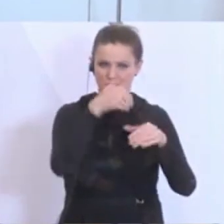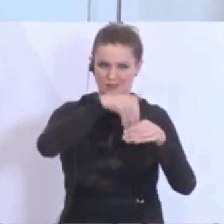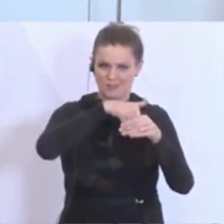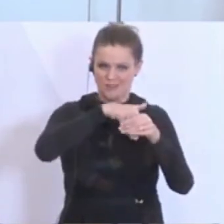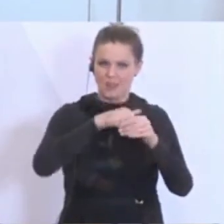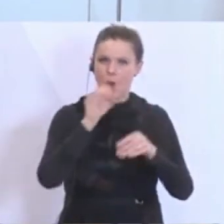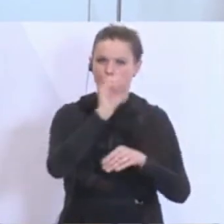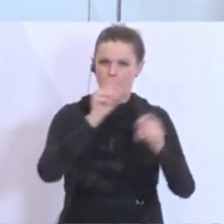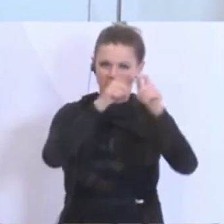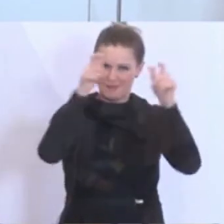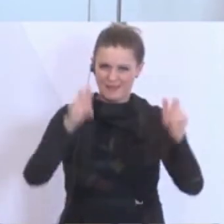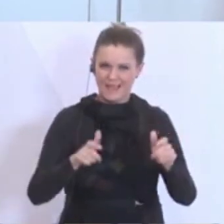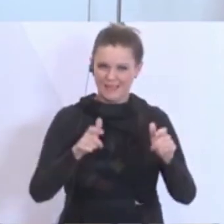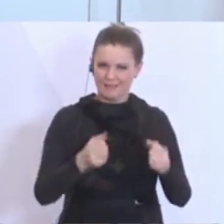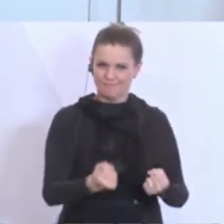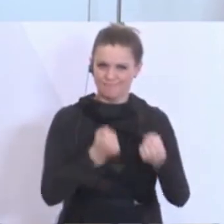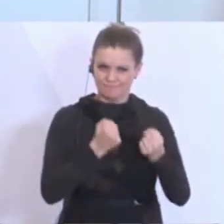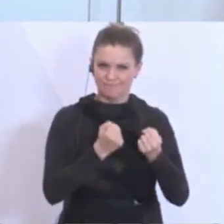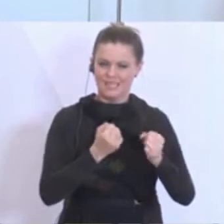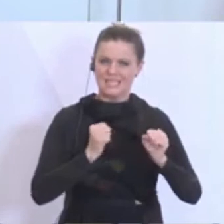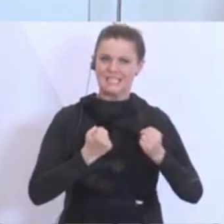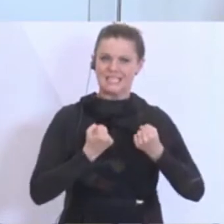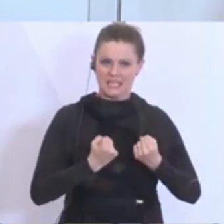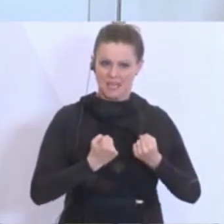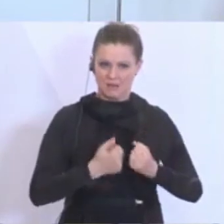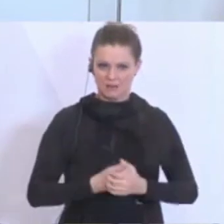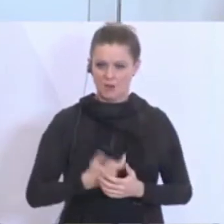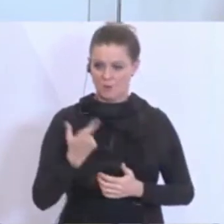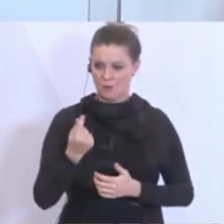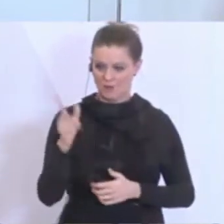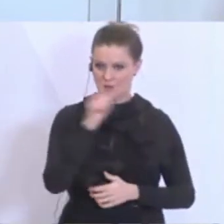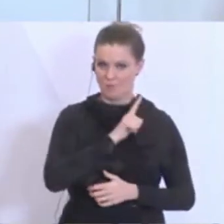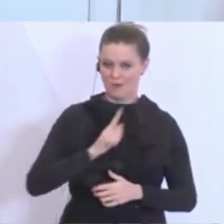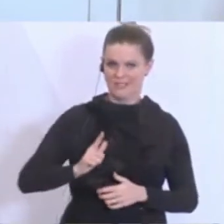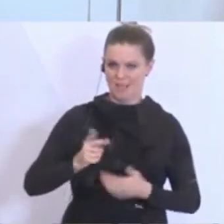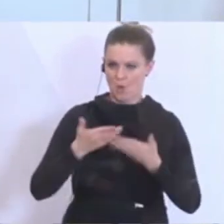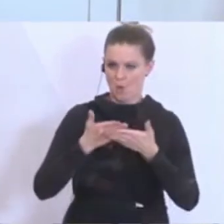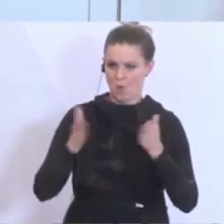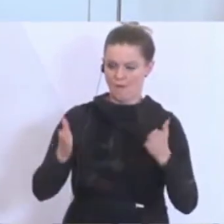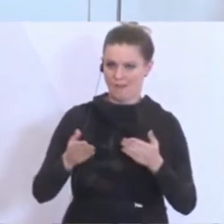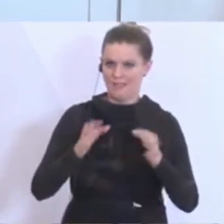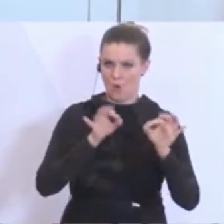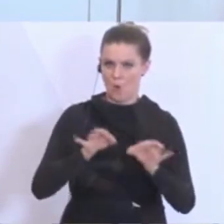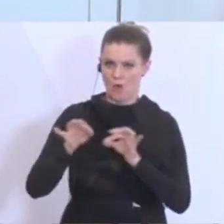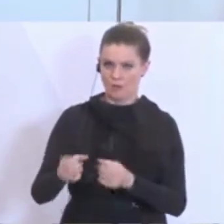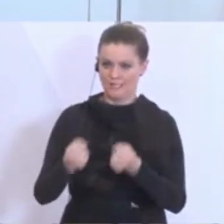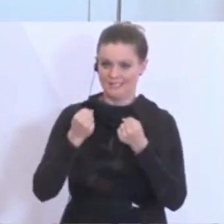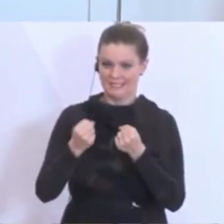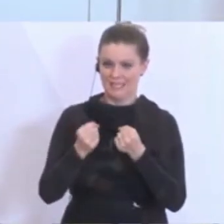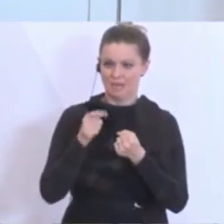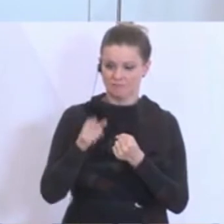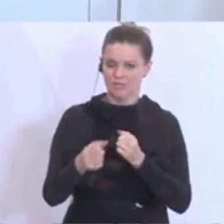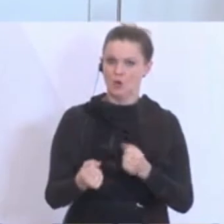Tiefe entsprechend zu sichern, die Polizei bei ihrer Aufrechterhaltung der öffentlichen Ordnung und Sicherheit wirksam zu